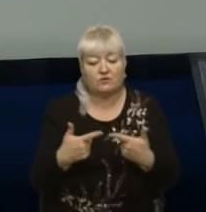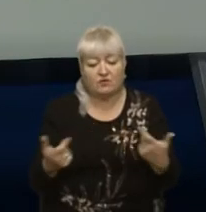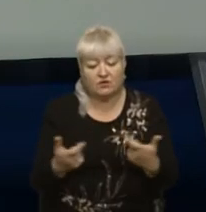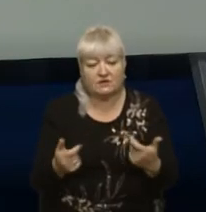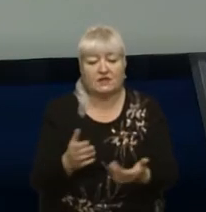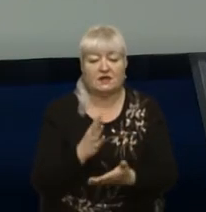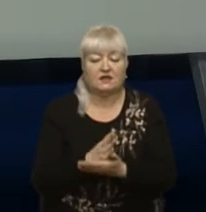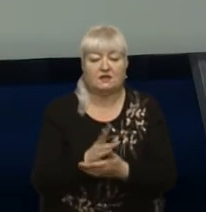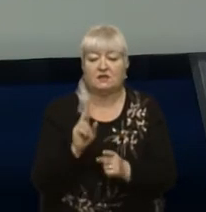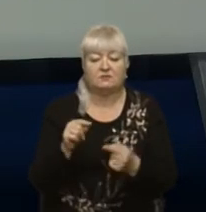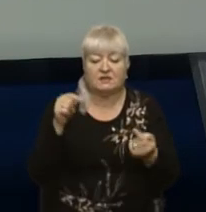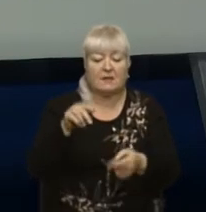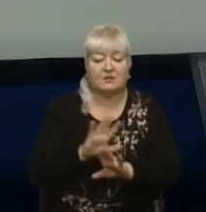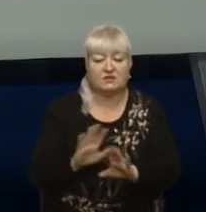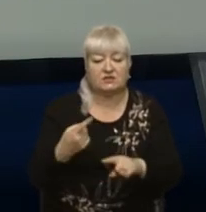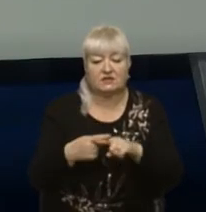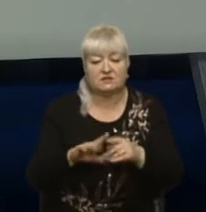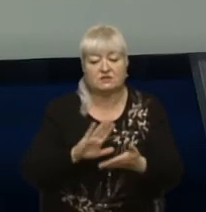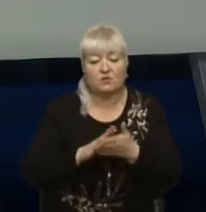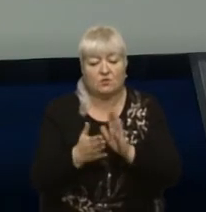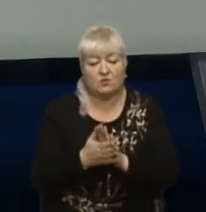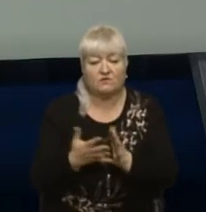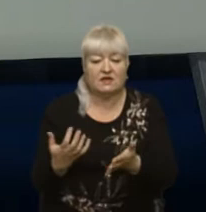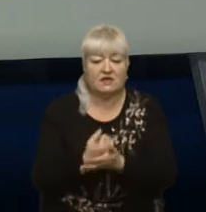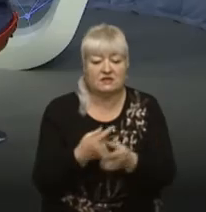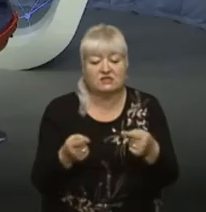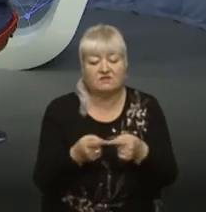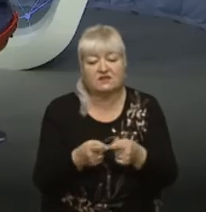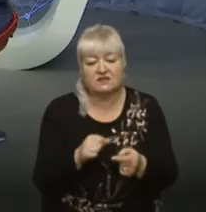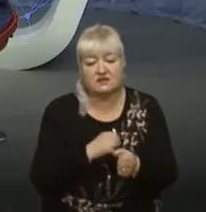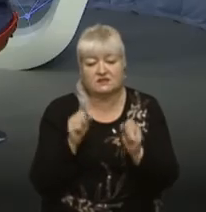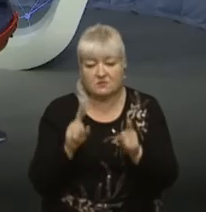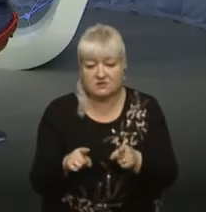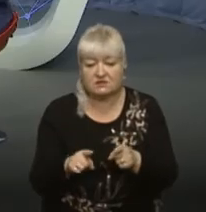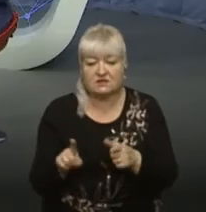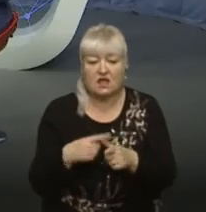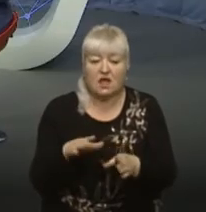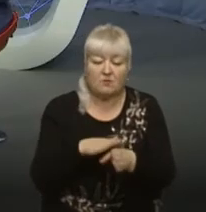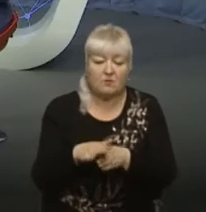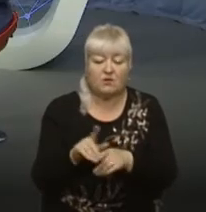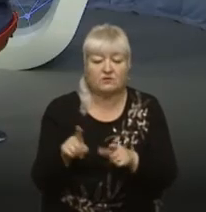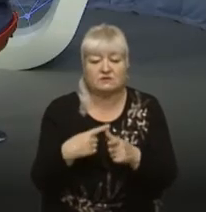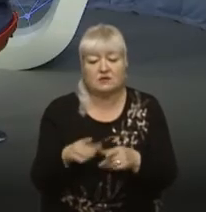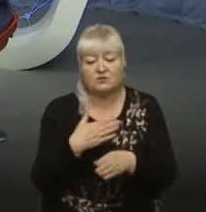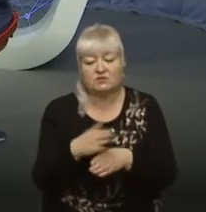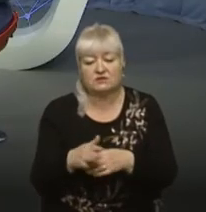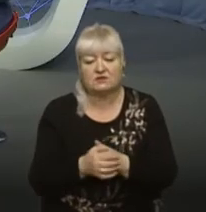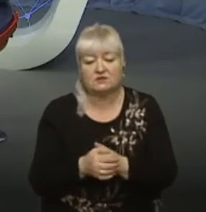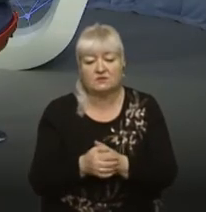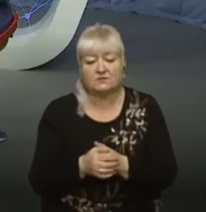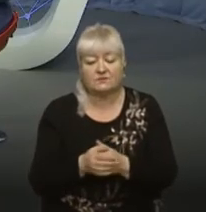підійшли ці умови. Вони знайшли квартири самостійно. І або повністю, або частина, залежності від розміру,